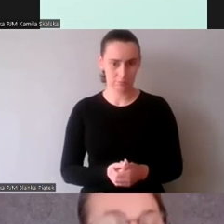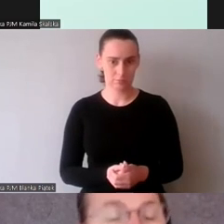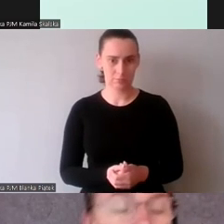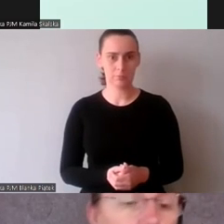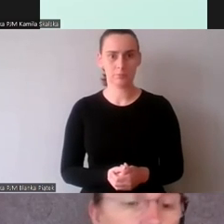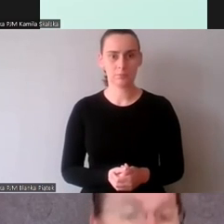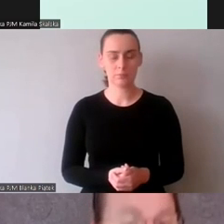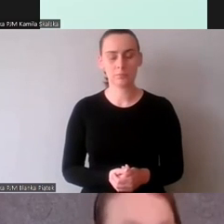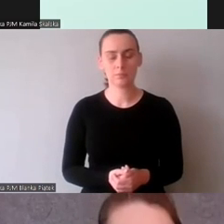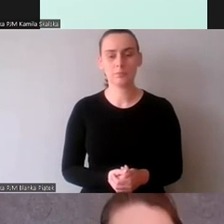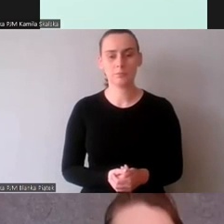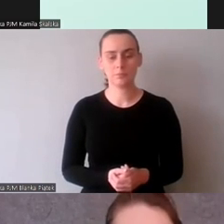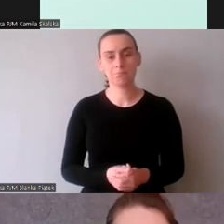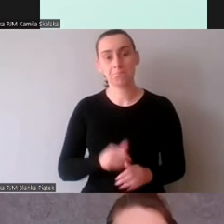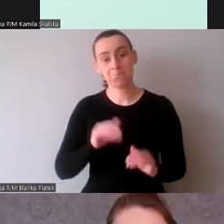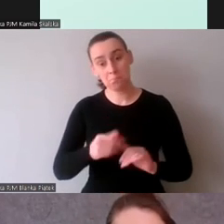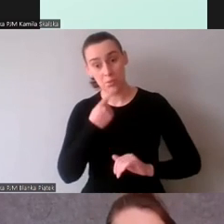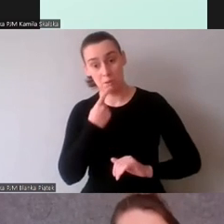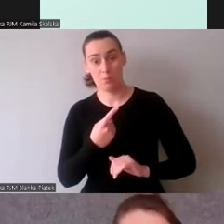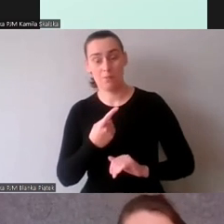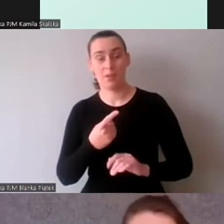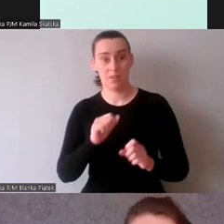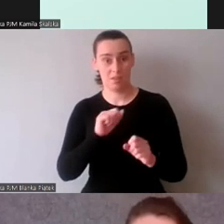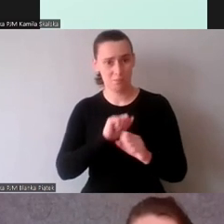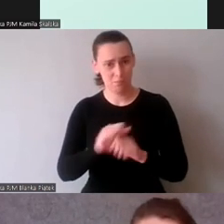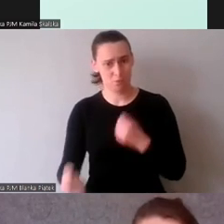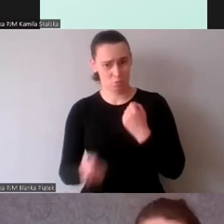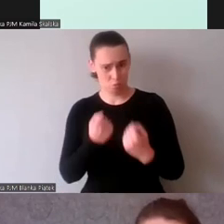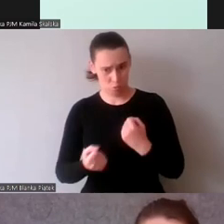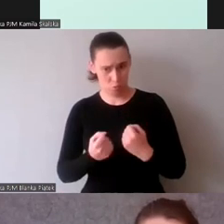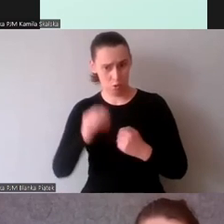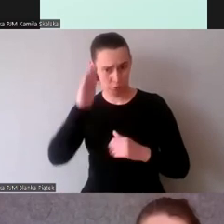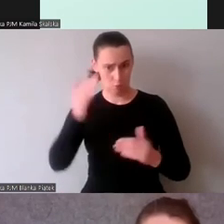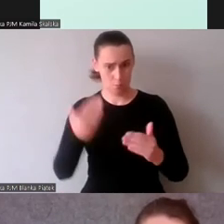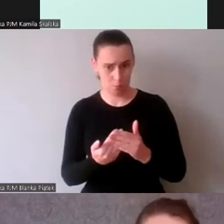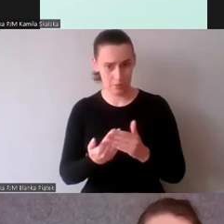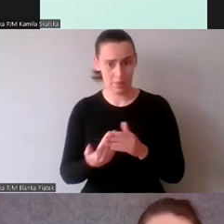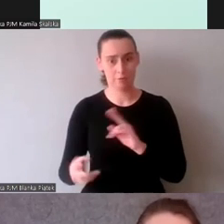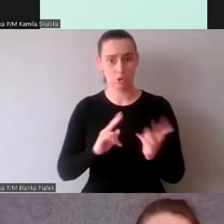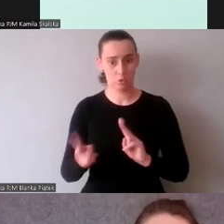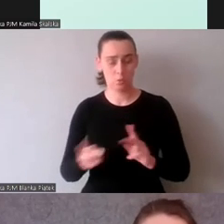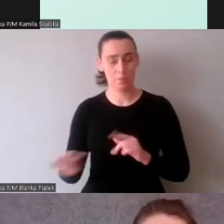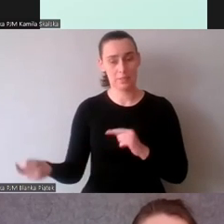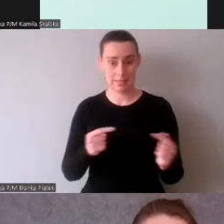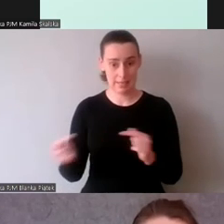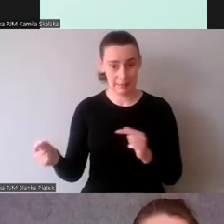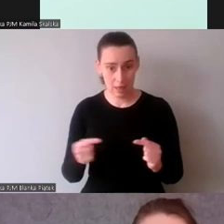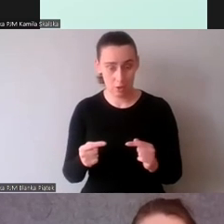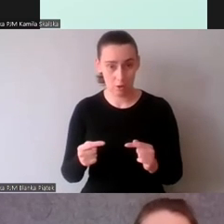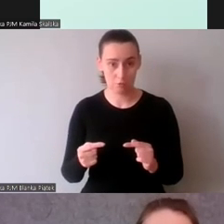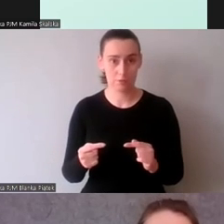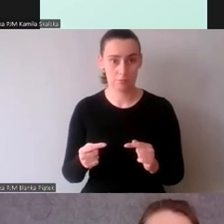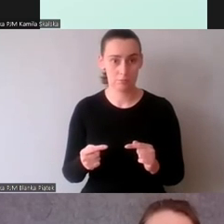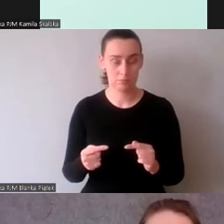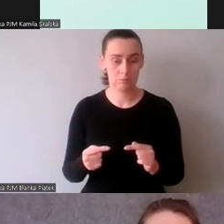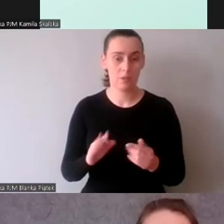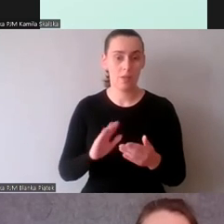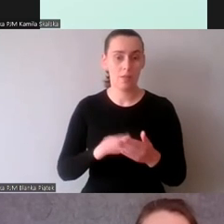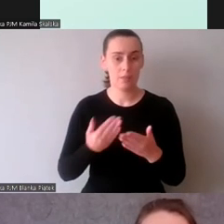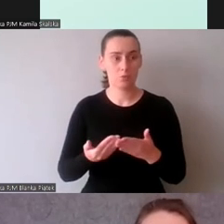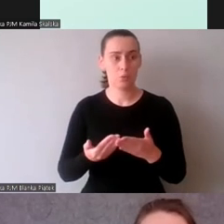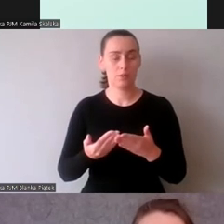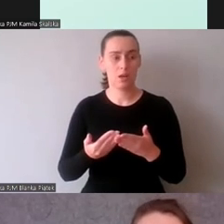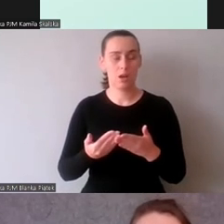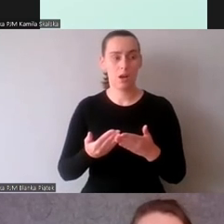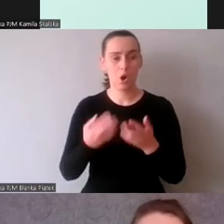Możemy powiedzieć o wyzwaniach poznawczych w tłumaczeniach dialogowych, że asymetria w znajomości